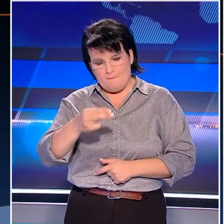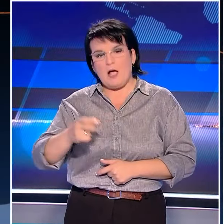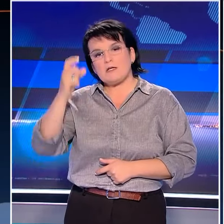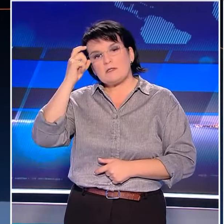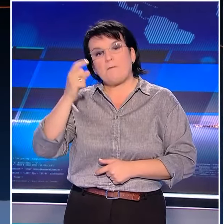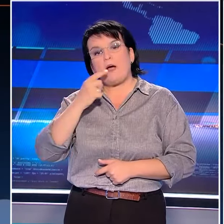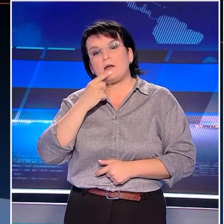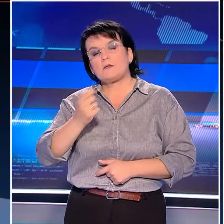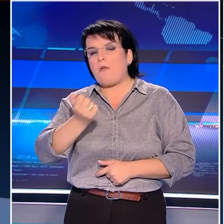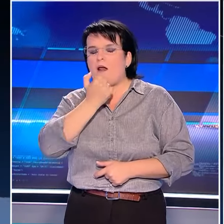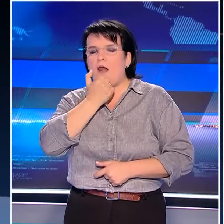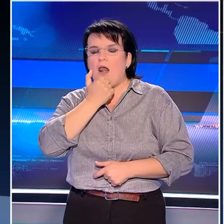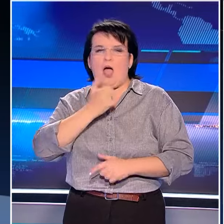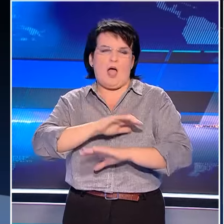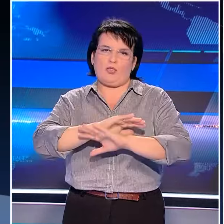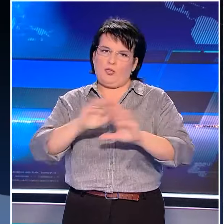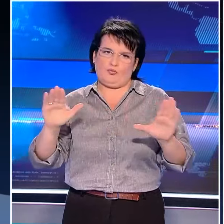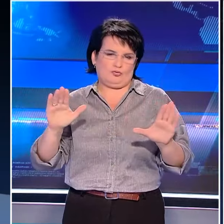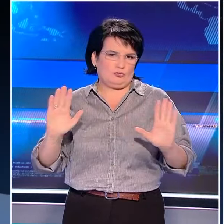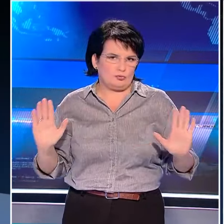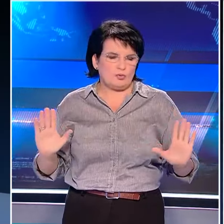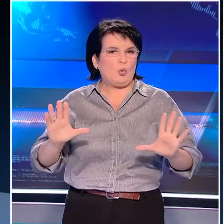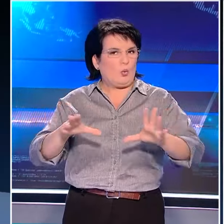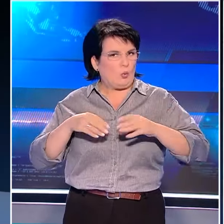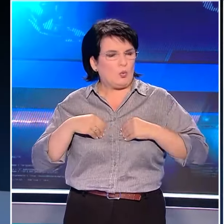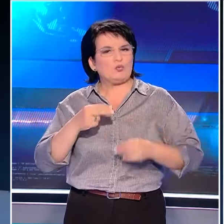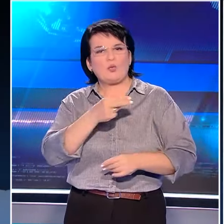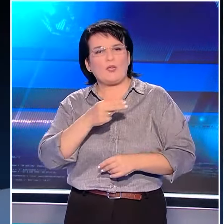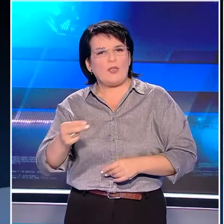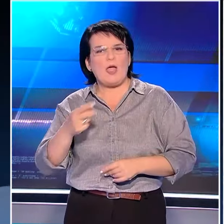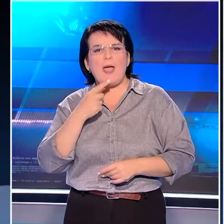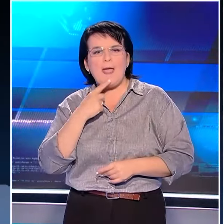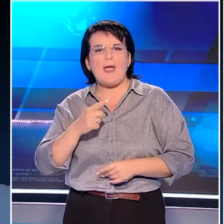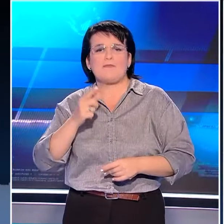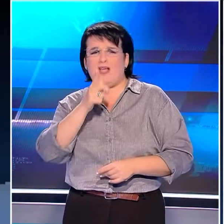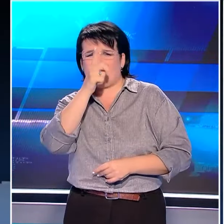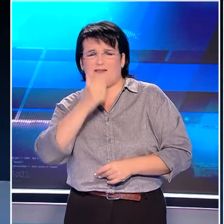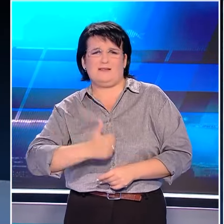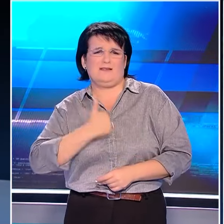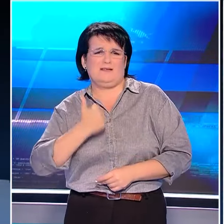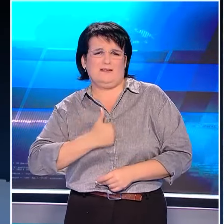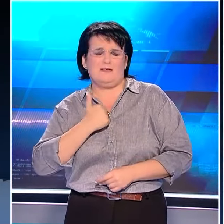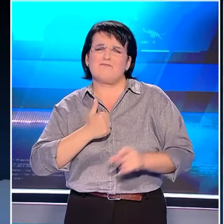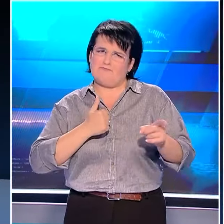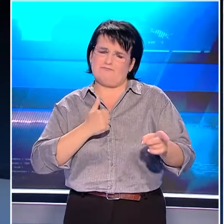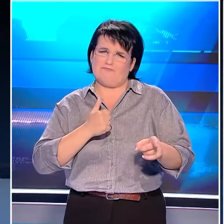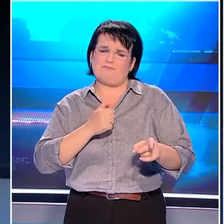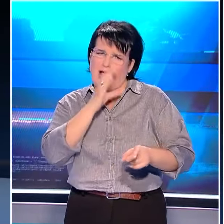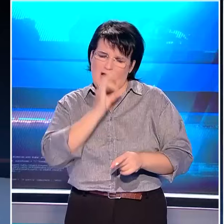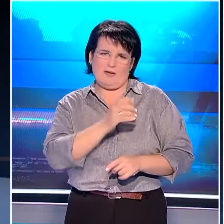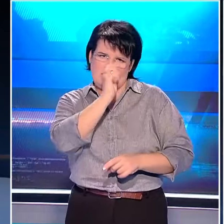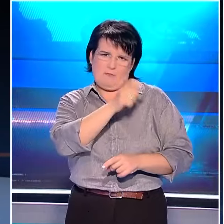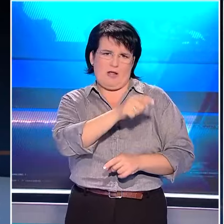Σαμαράς χαρακτήρισε λάθος και μακριά από την παράταξη. Υιοθέτησε μάλιστα την κατηγορία περί αλαζονίας που αποδίδεται στην κυβέρνηση από την